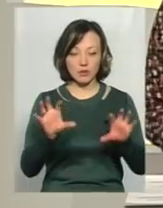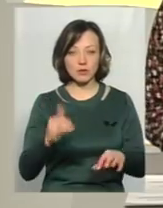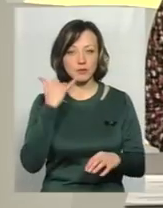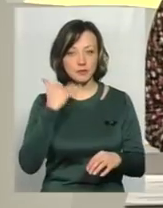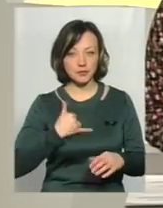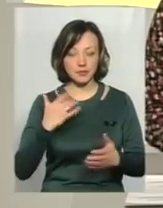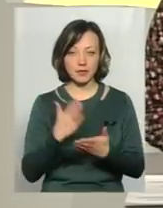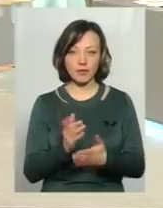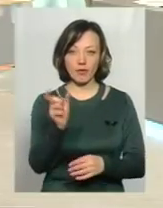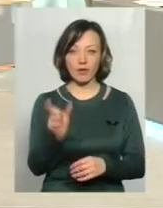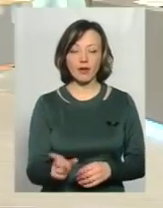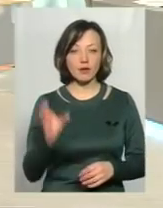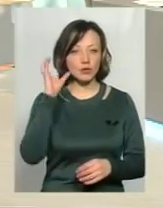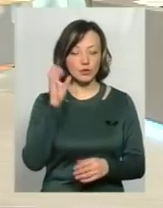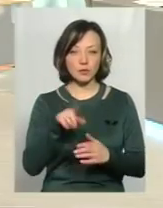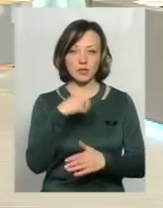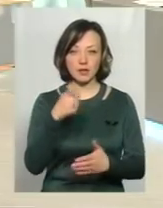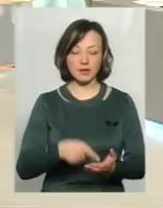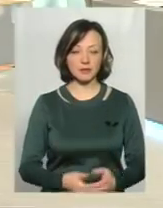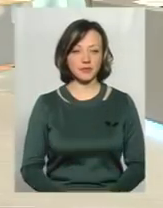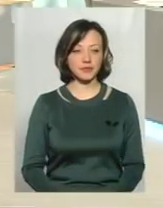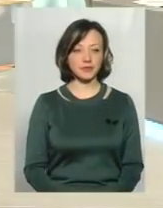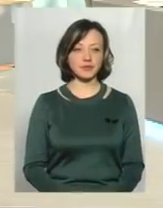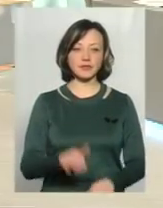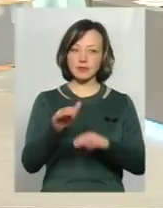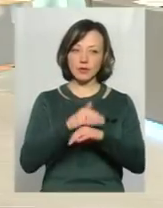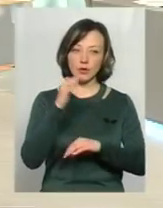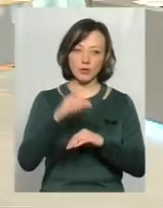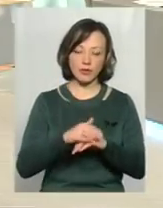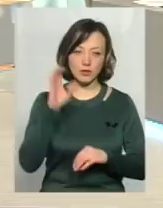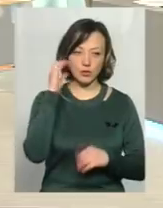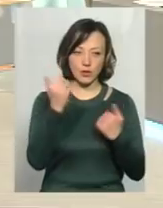'язку є глядач, давайте послухаємо ще його питання. Добрий вечір, ми вас чуємо.